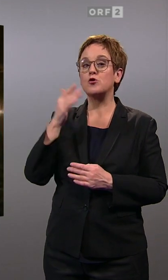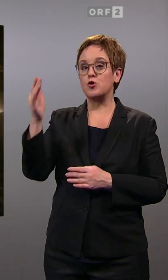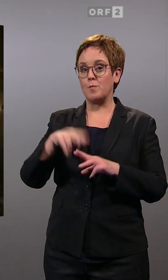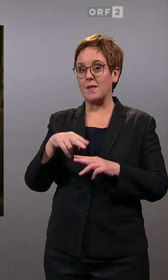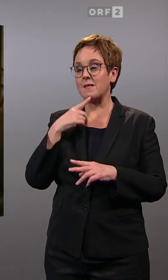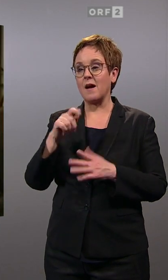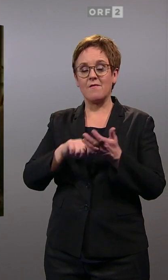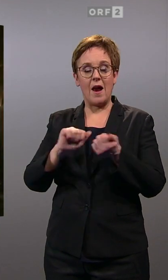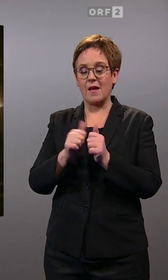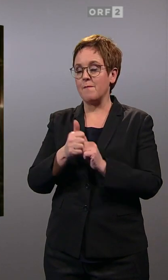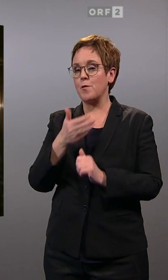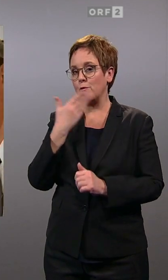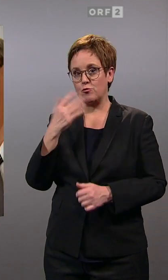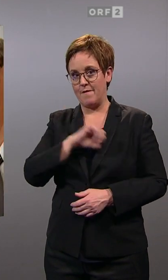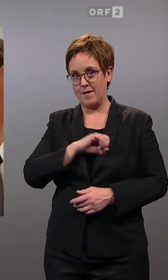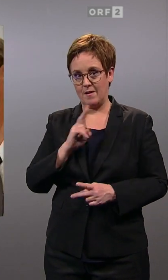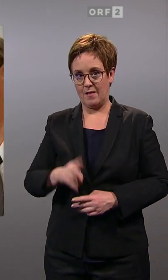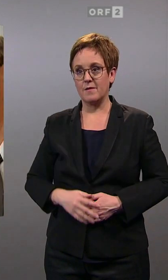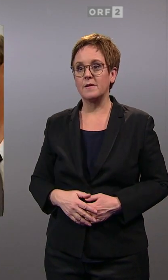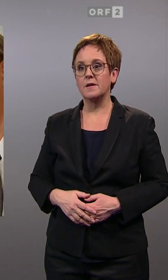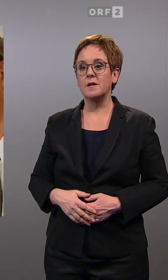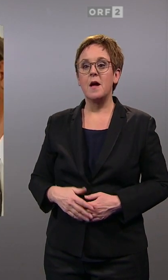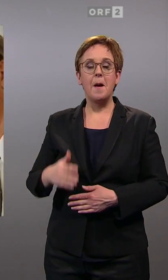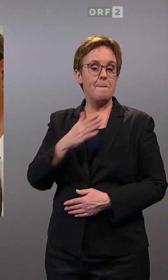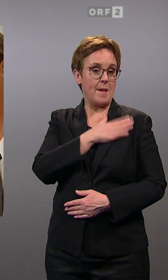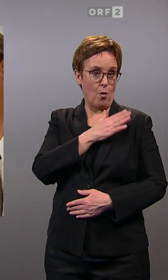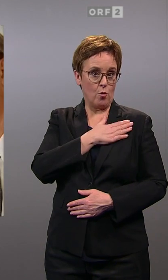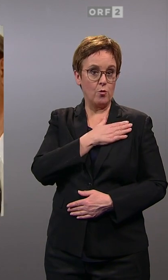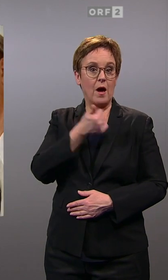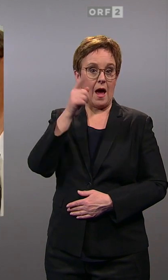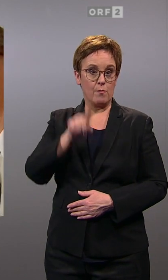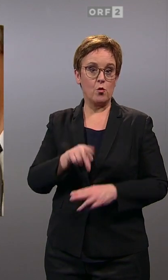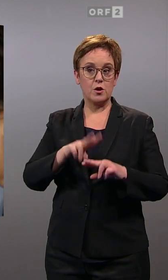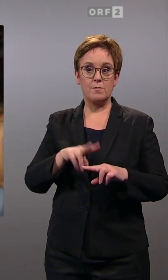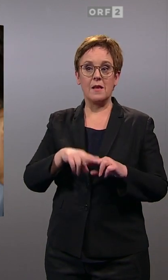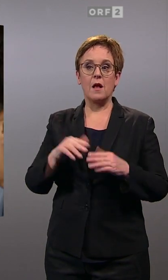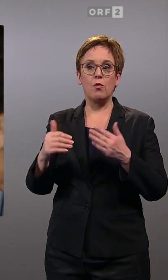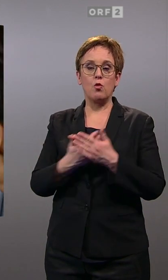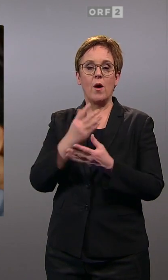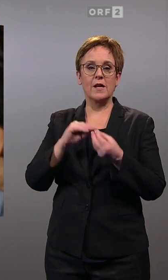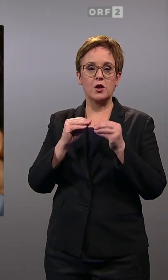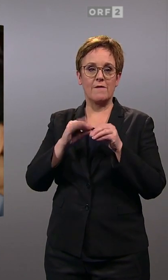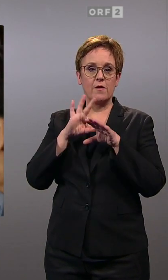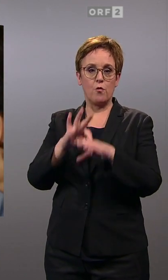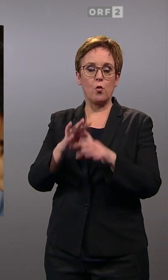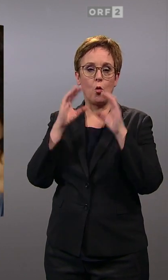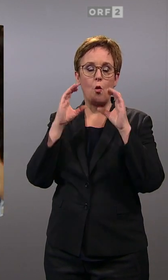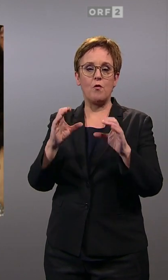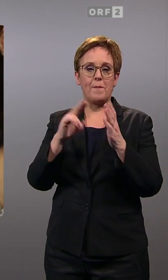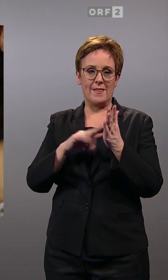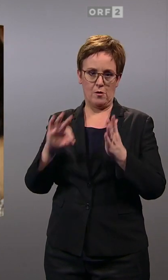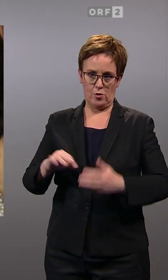dieser Form nicht möglich gewesen. Die Belohnung? Einen Monat später wird sie neue Geschäftsführerin der ÖVP